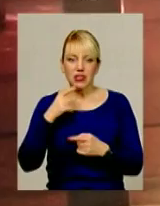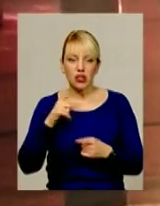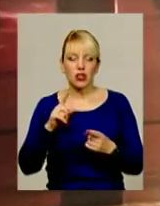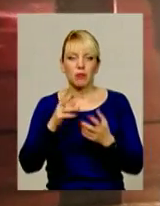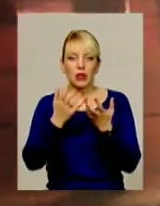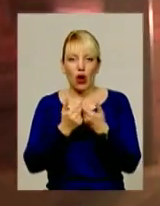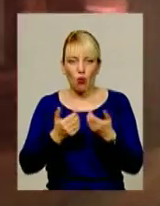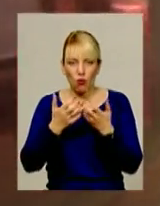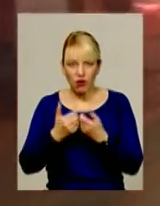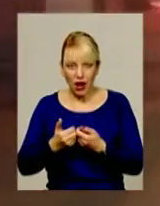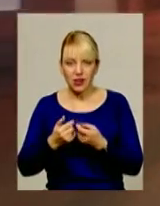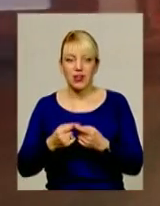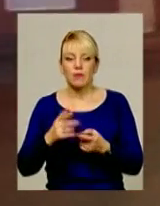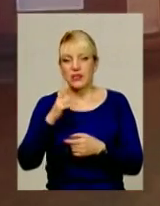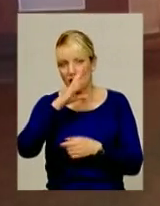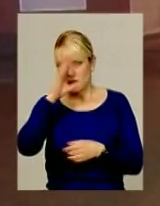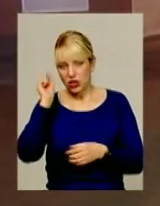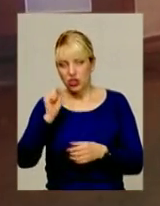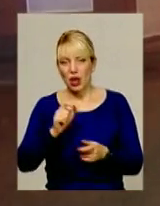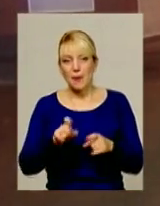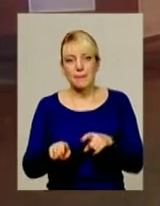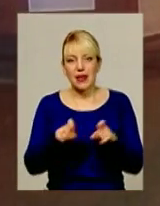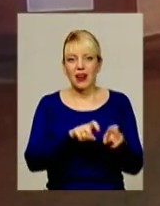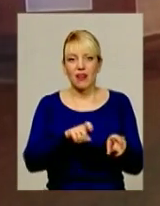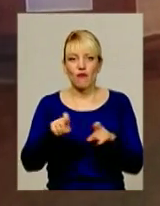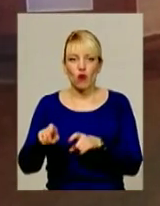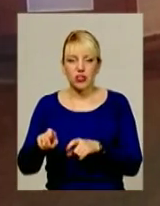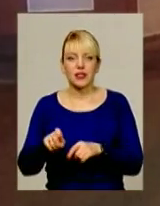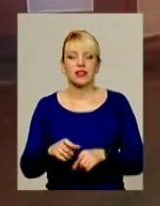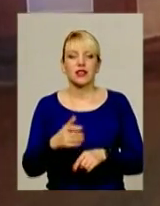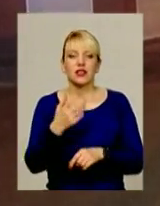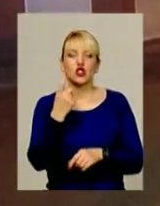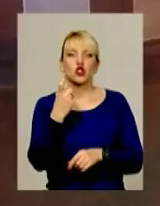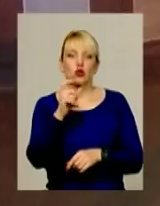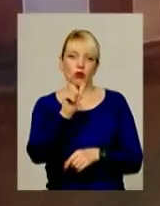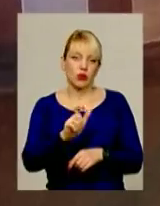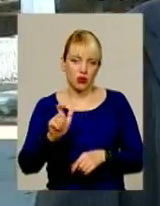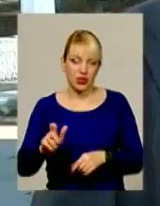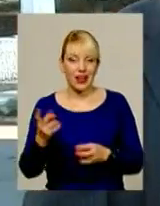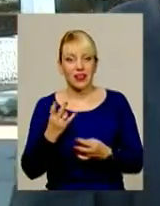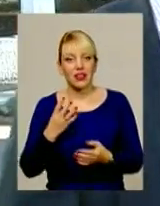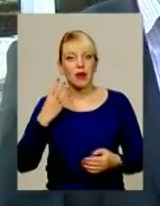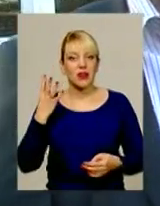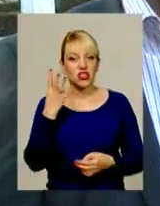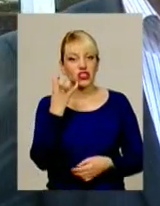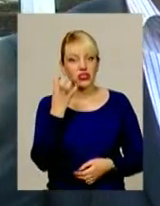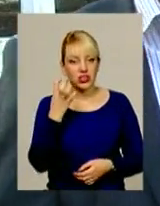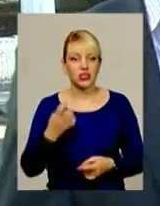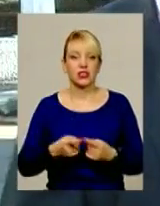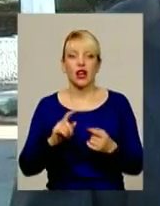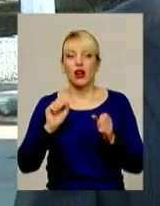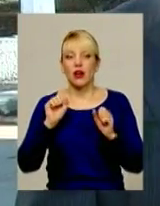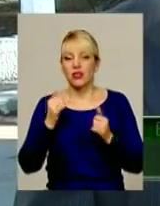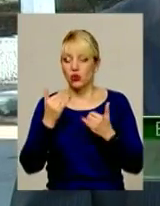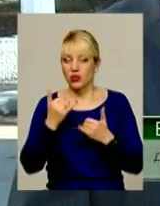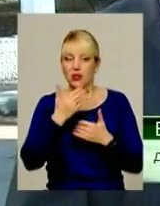електротрансі, за ніч у Хмельницькому перевозять близько 100 пасажирів. Аби стати рентабельним, потрібно вчетверо більше. Сьогодні ми маємо, можливо,